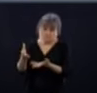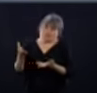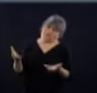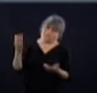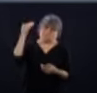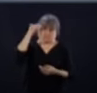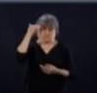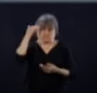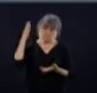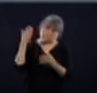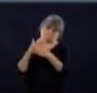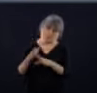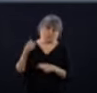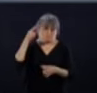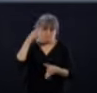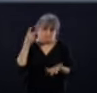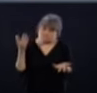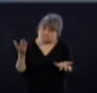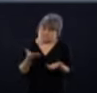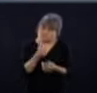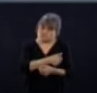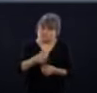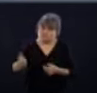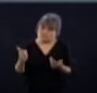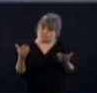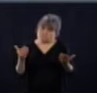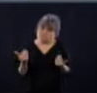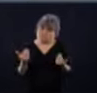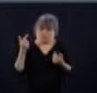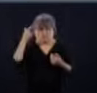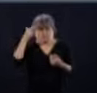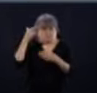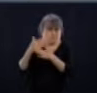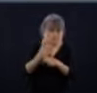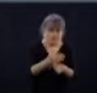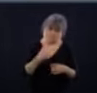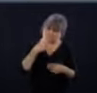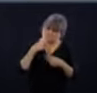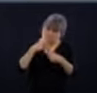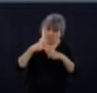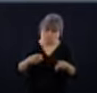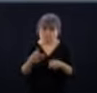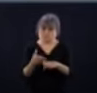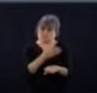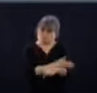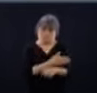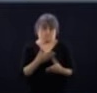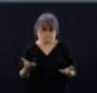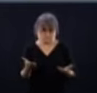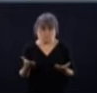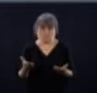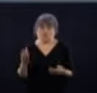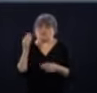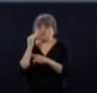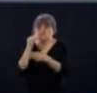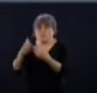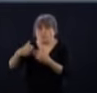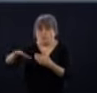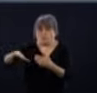de la date à laquelle ils peuvent s'attendre pour que le secteur où il demeure ou le secteur où il travaille